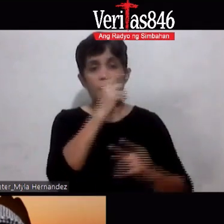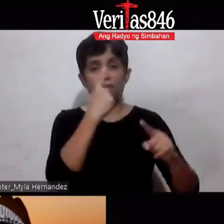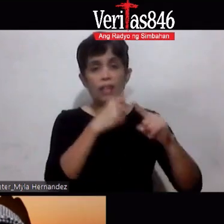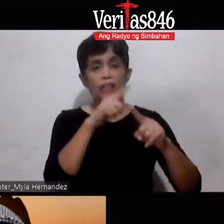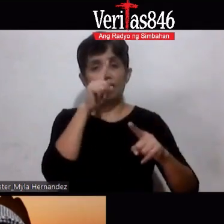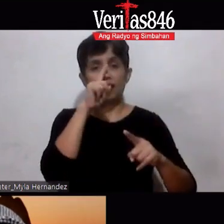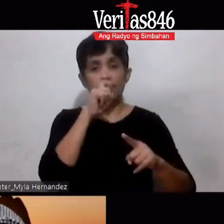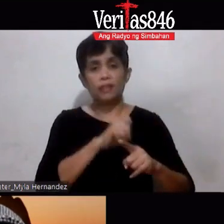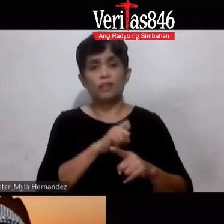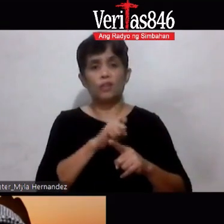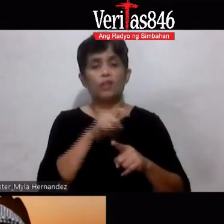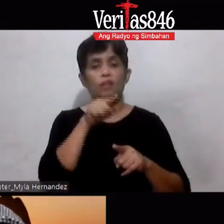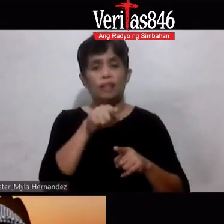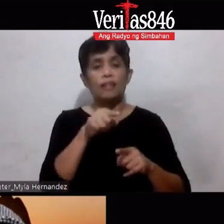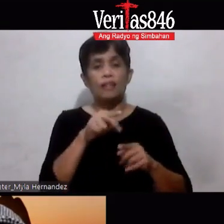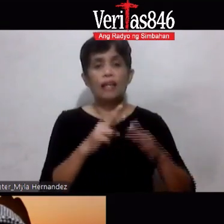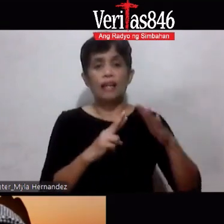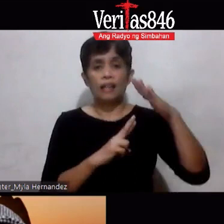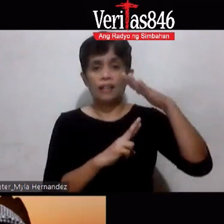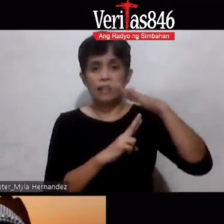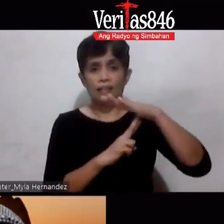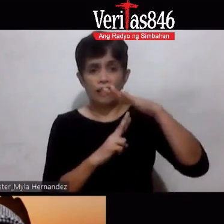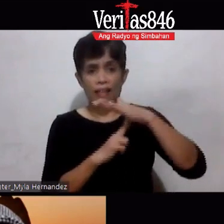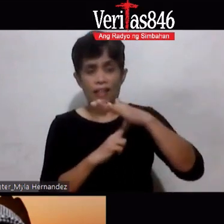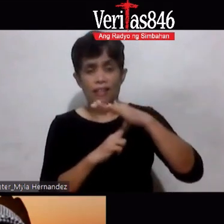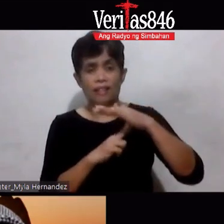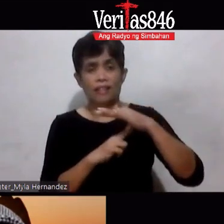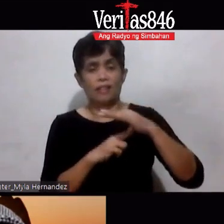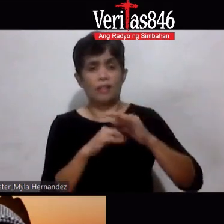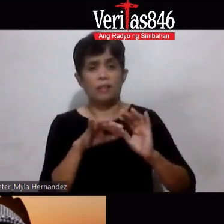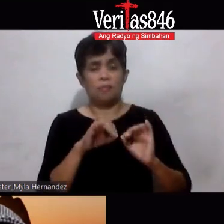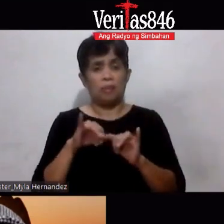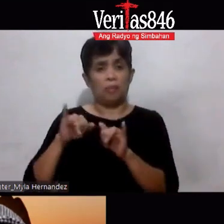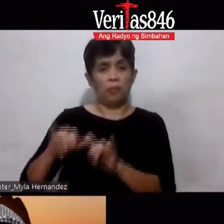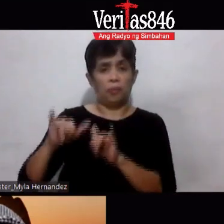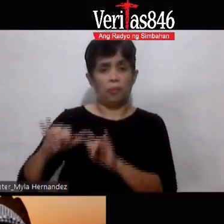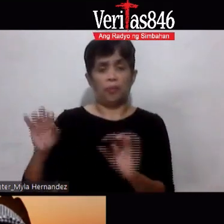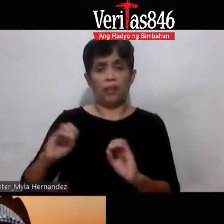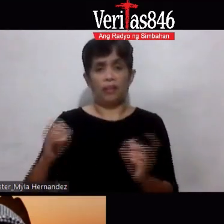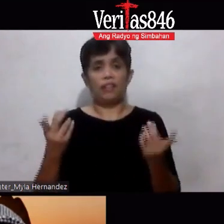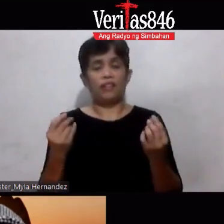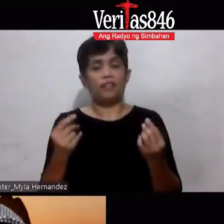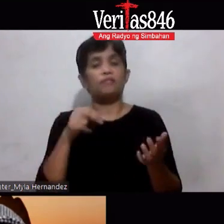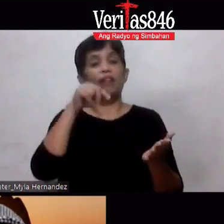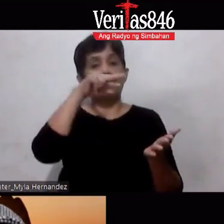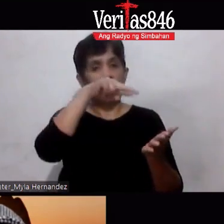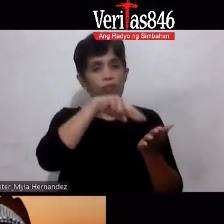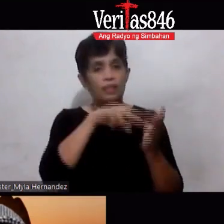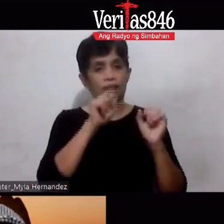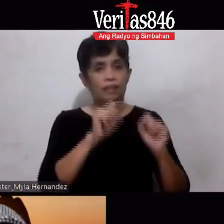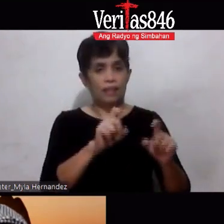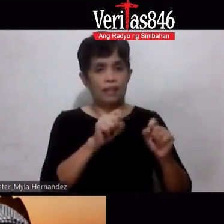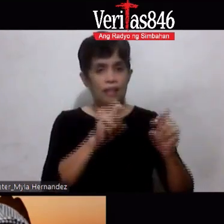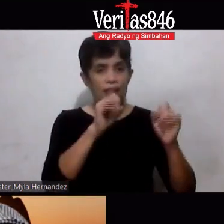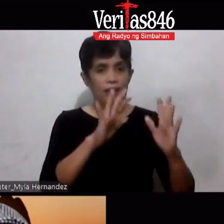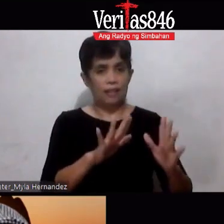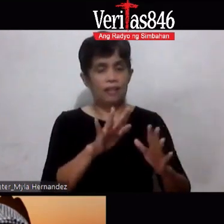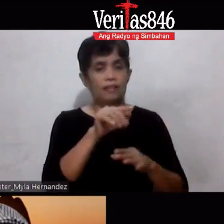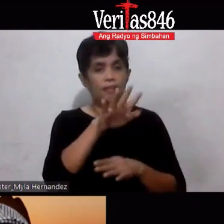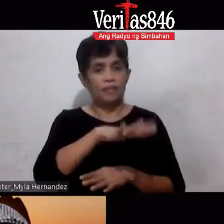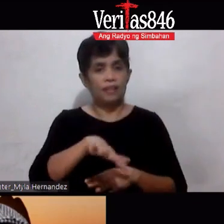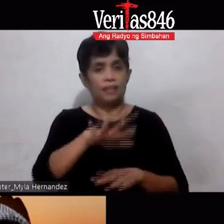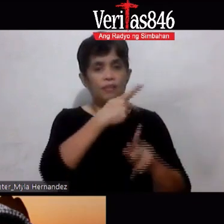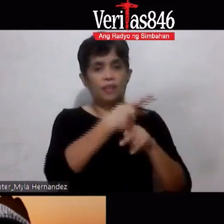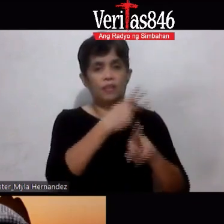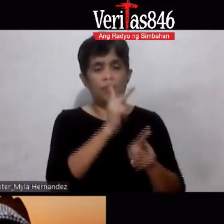Retiree Kesa Nagmumukmuk At walang ginagawa Ayan Reseller po siya Ng ating mga